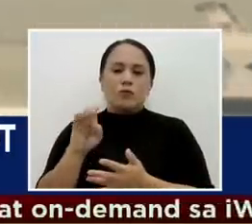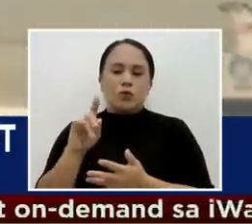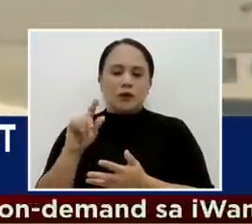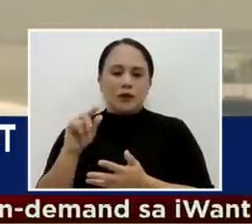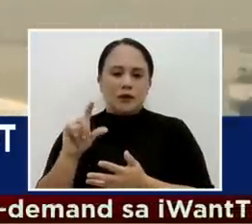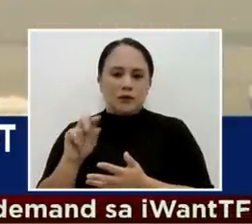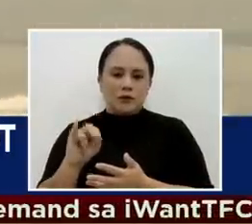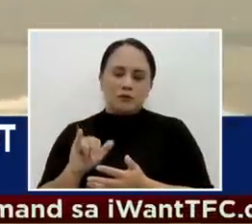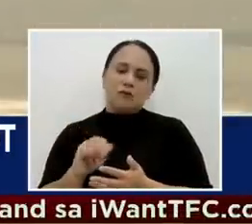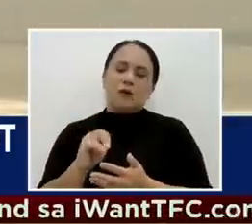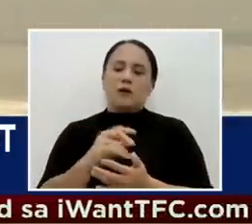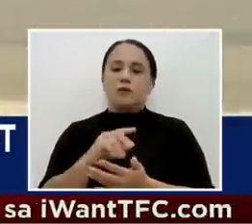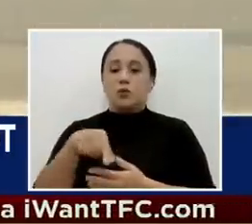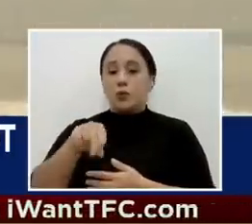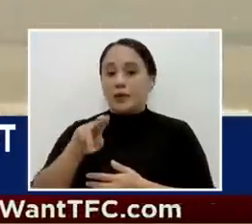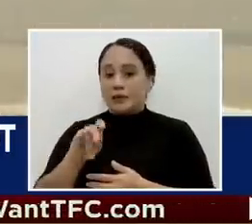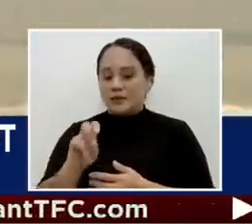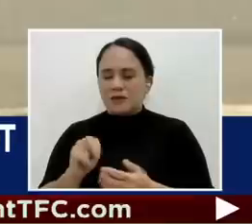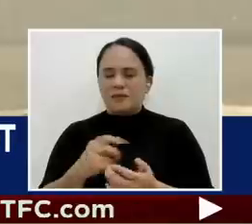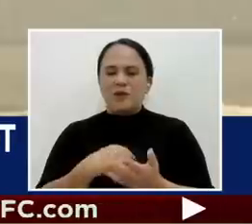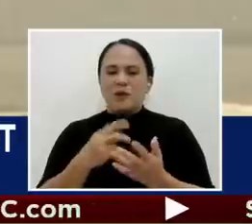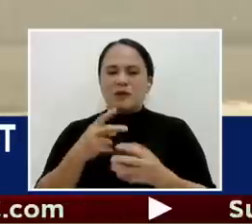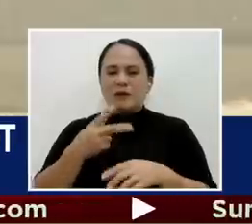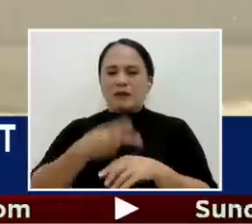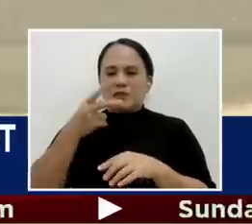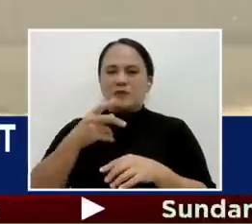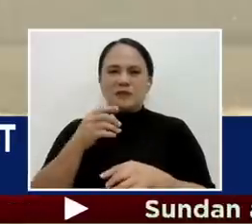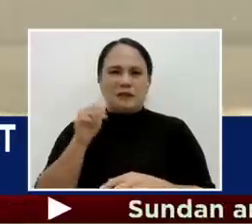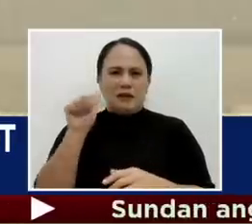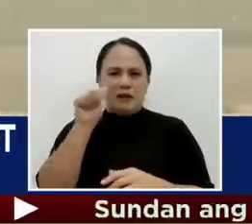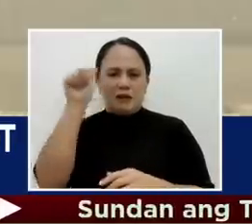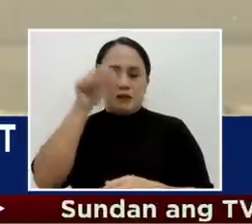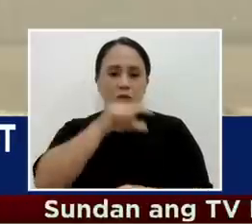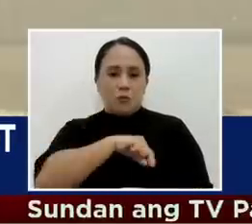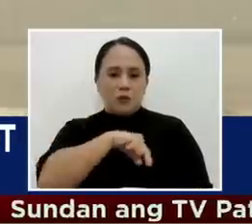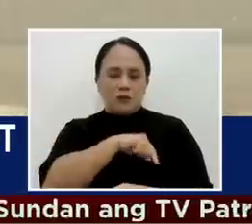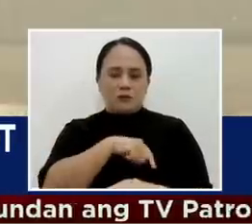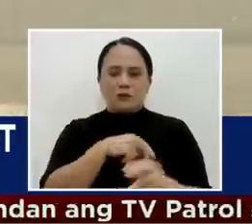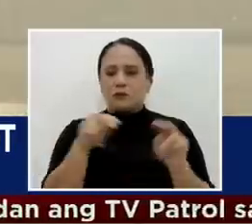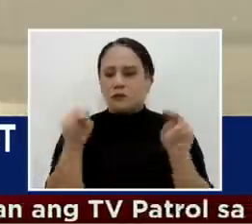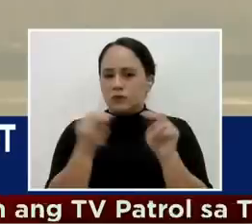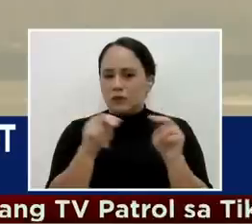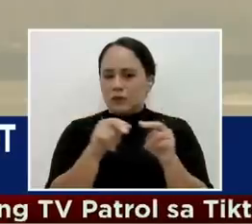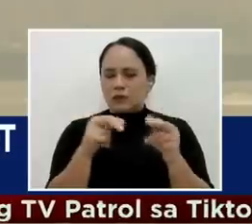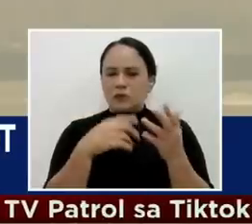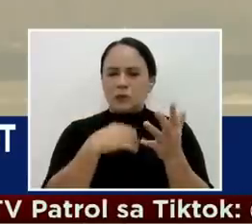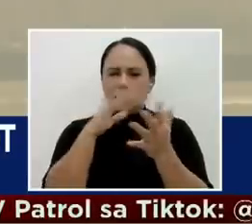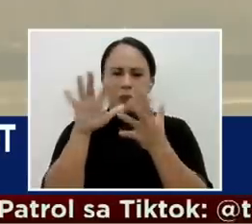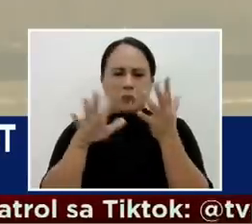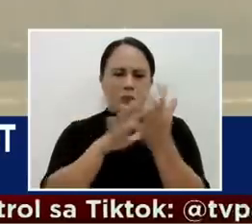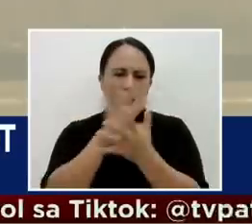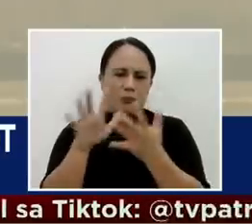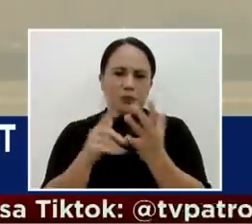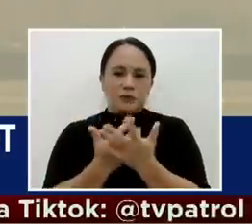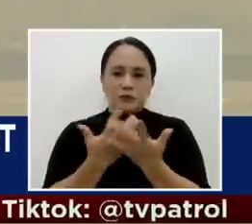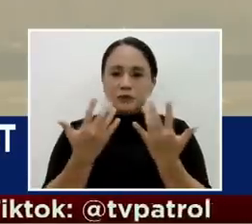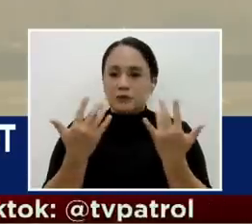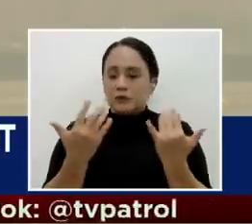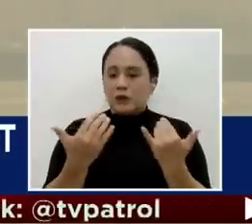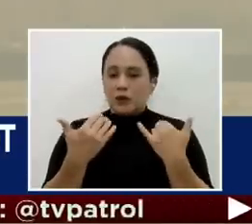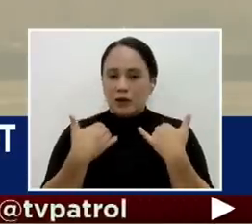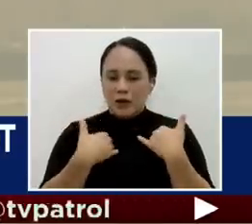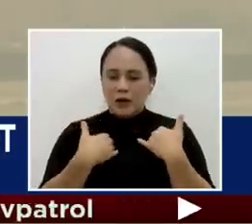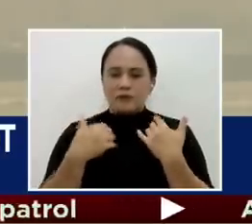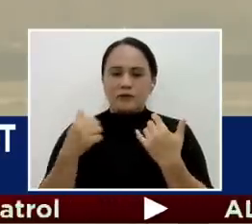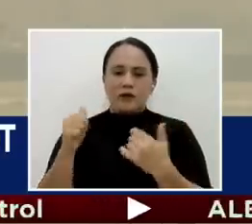malala naman ng higit walong beses ang air quality kumpara sa normal dahil sa makapal na usok. kasalukuyang nakataas po ang air